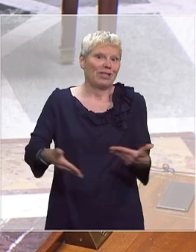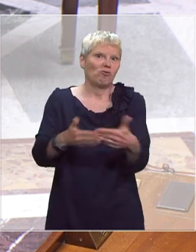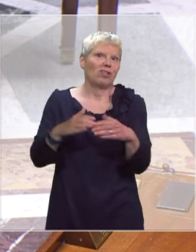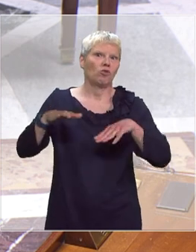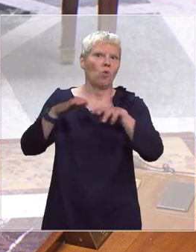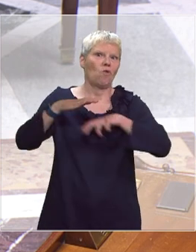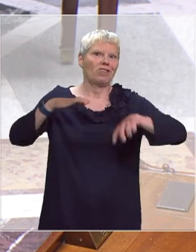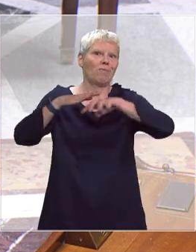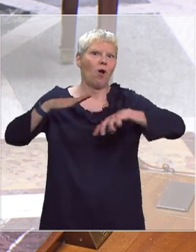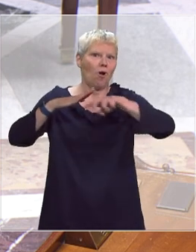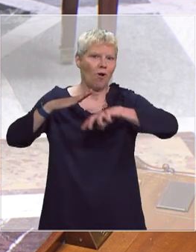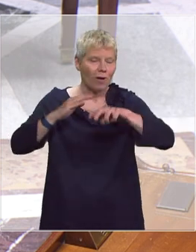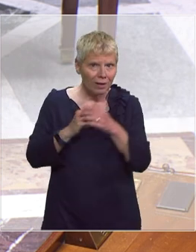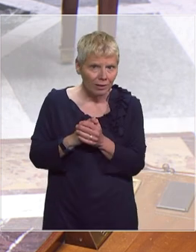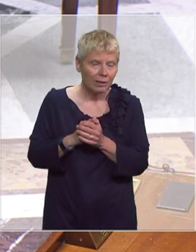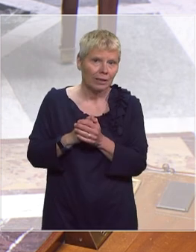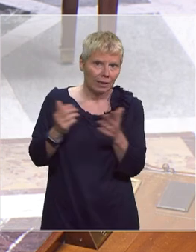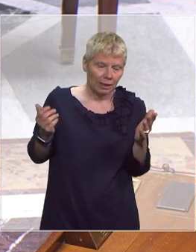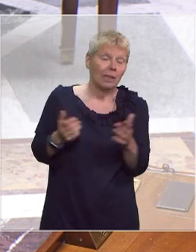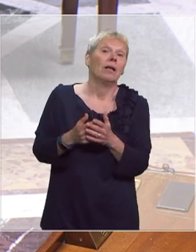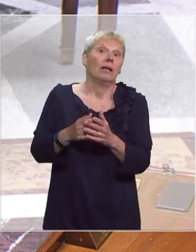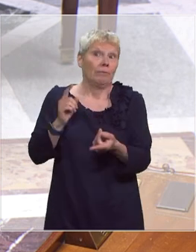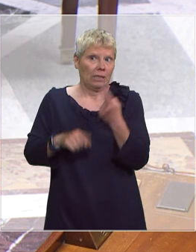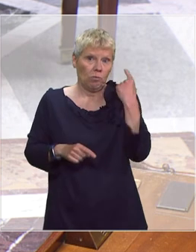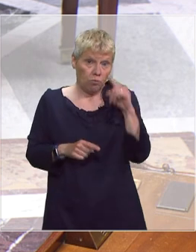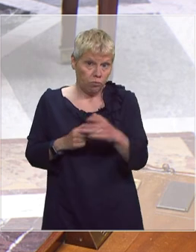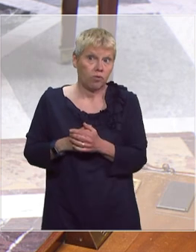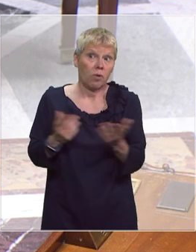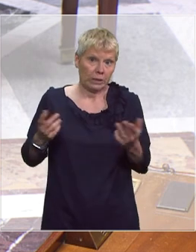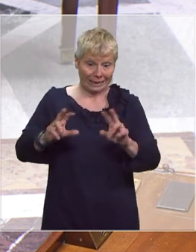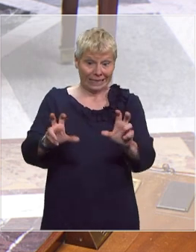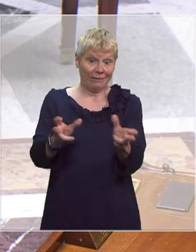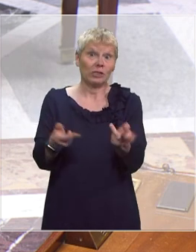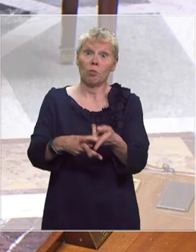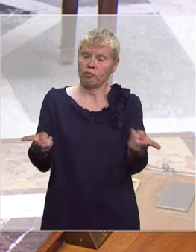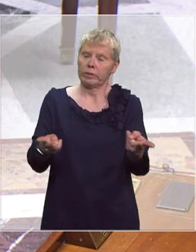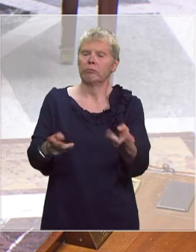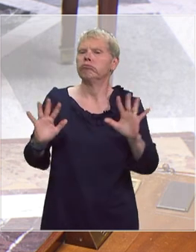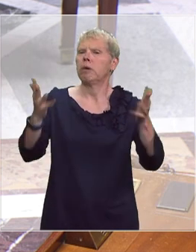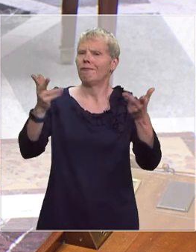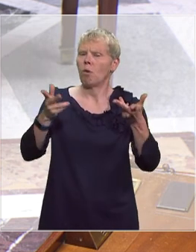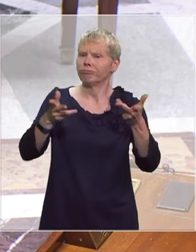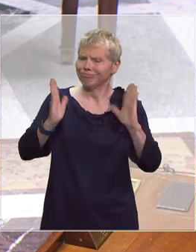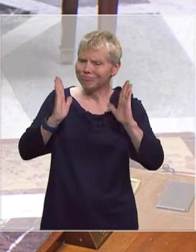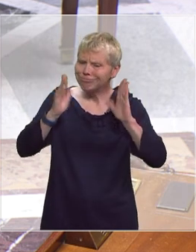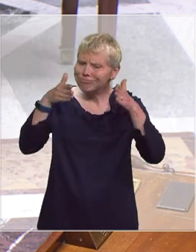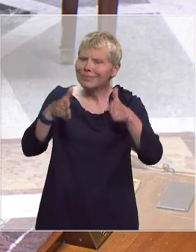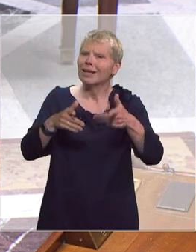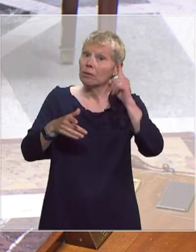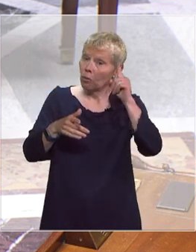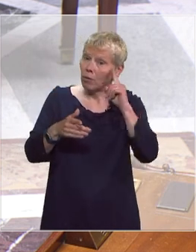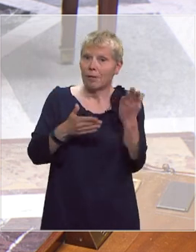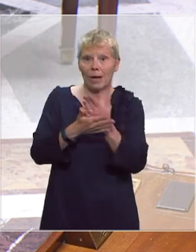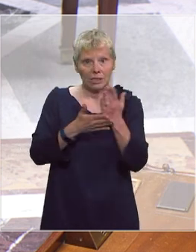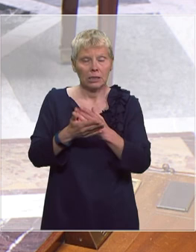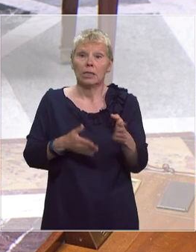évidemment un satisfait-ci tout particulier pour l'audiovisuel public qui a permis notamment de s'inscrire dans le projet